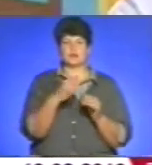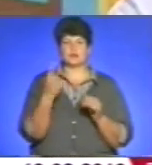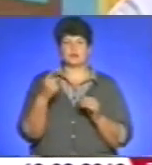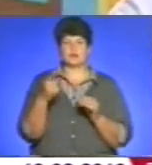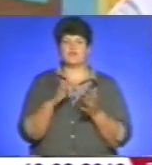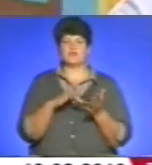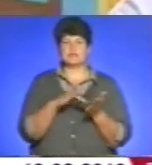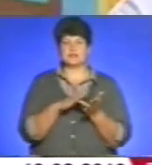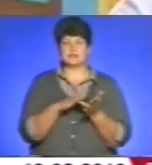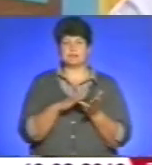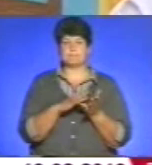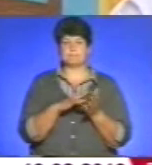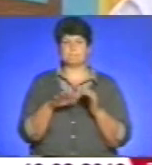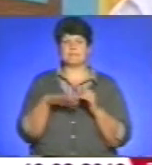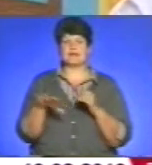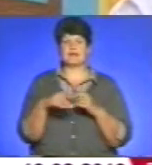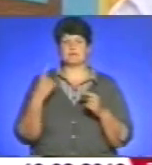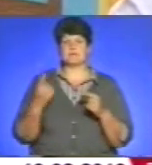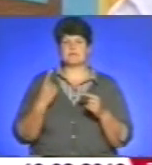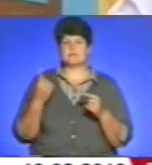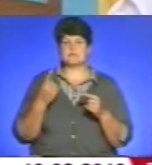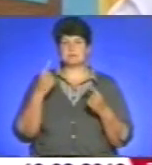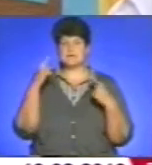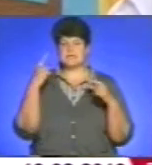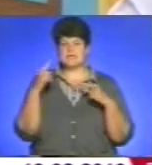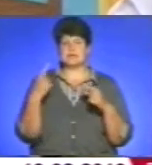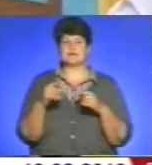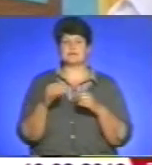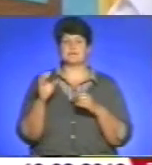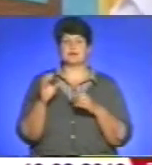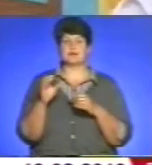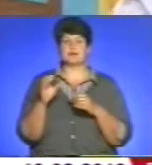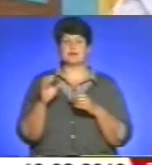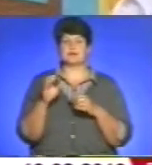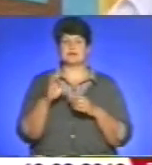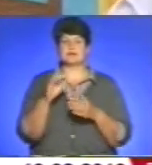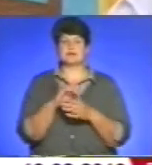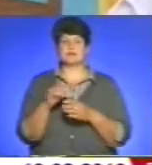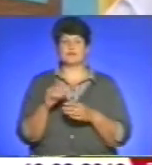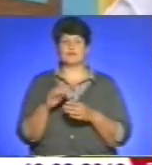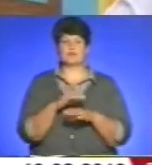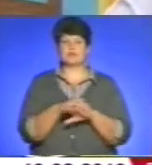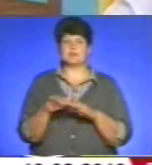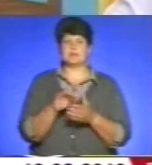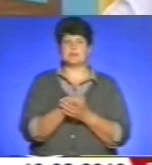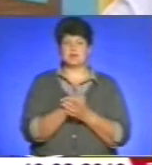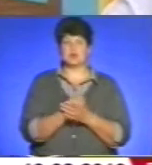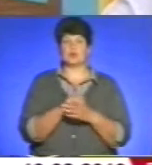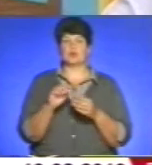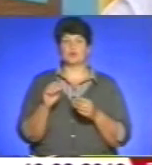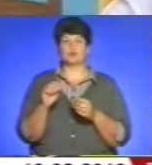центрі Майтан Мистецтв, східний масив – це перехрестя вулиць Міру і Дружби.